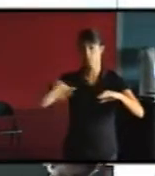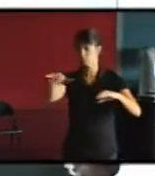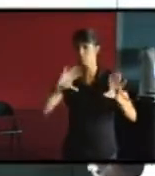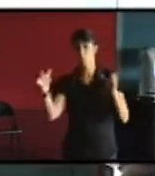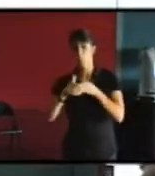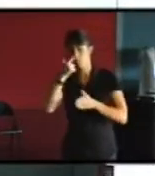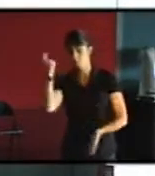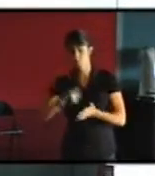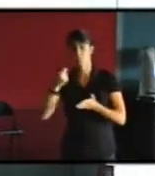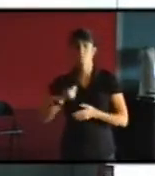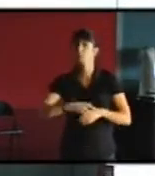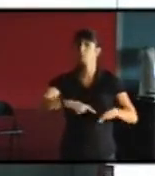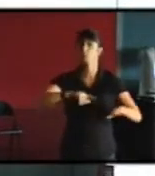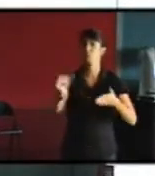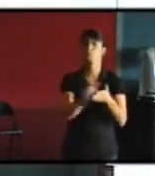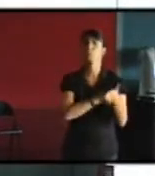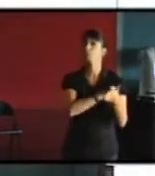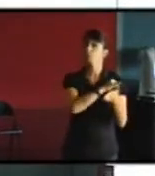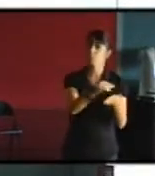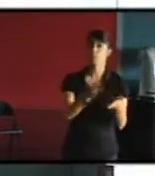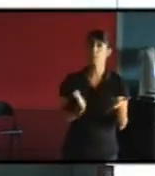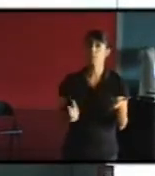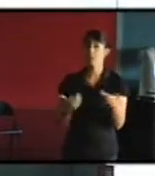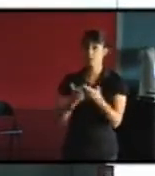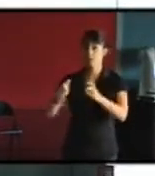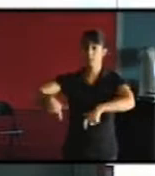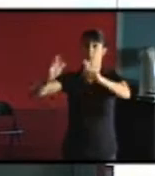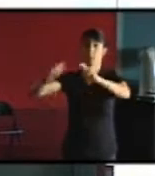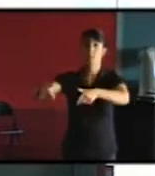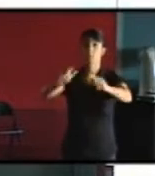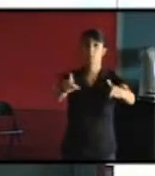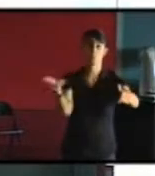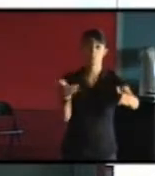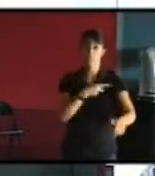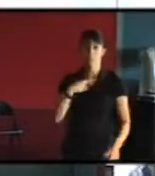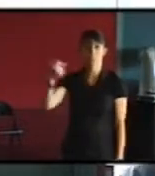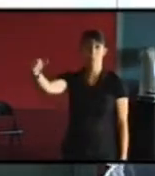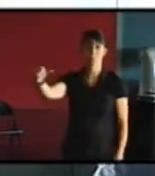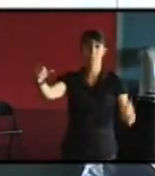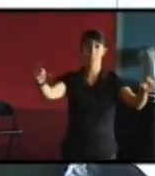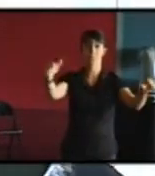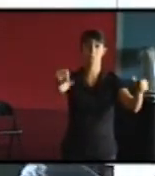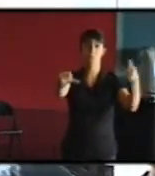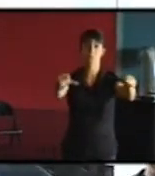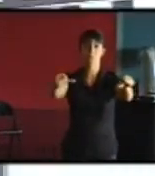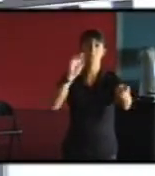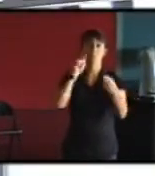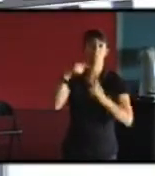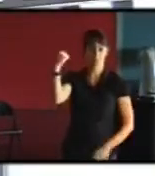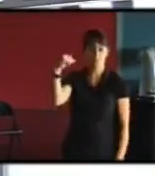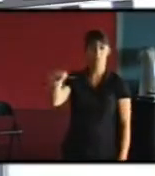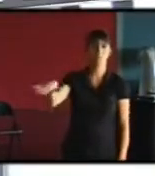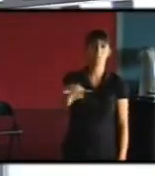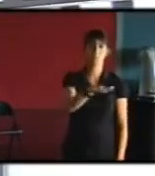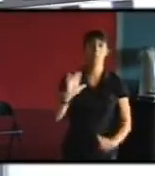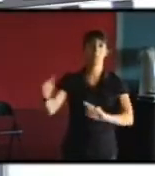qui se démolit aujourd'hui dans Paris c'est des bâtiments qui ont des propriétaires uniques et souvent des fonctions uniques et le logement